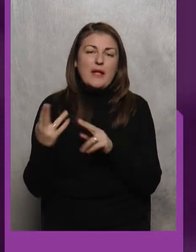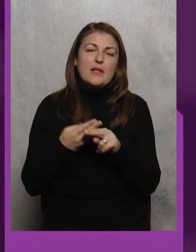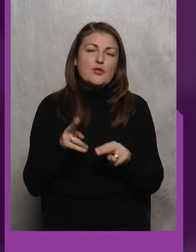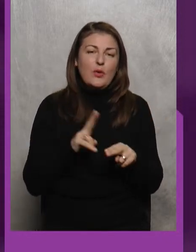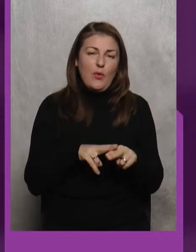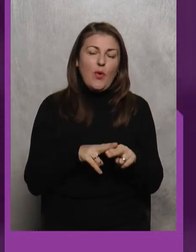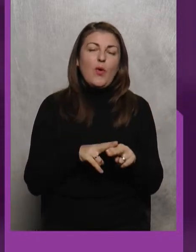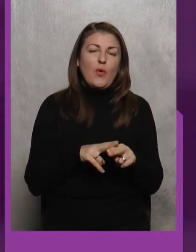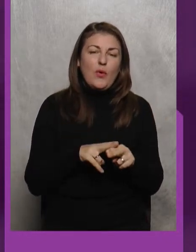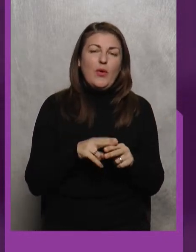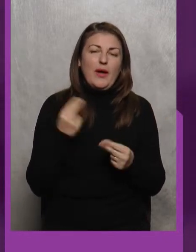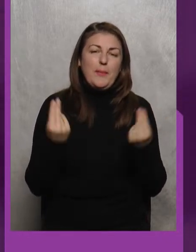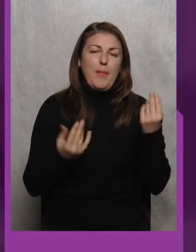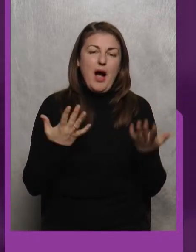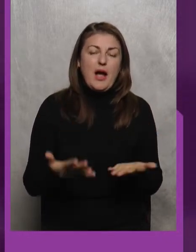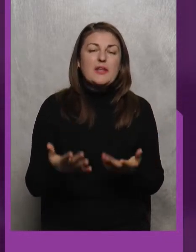Дзюдо